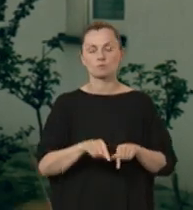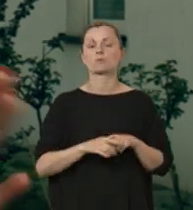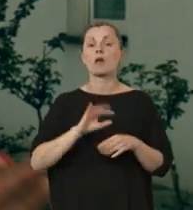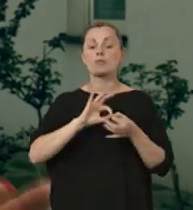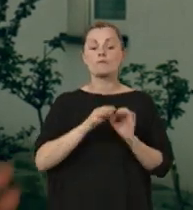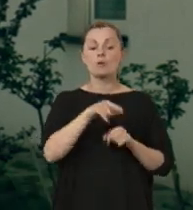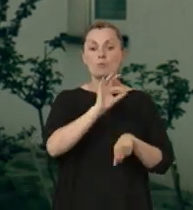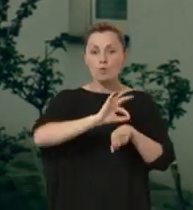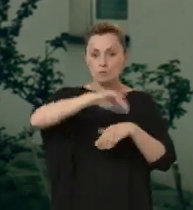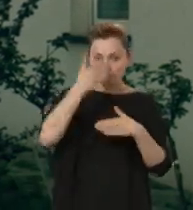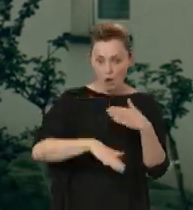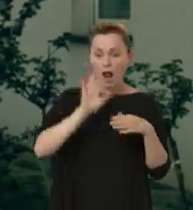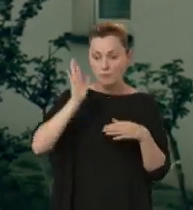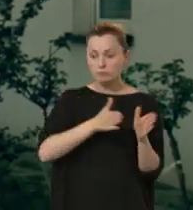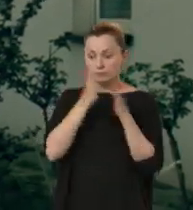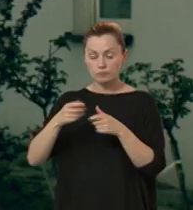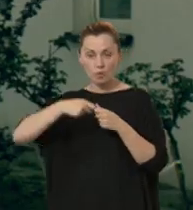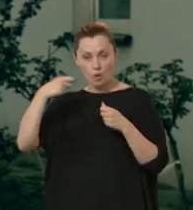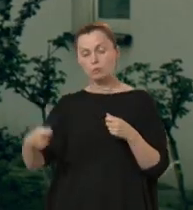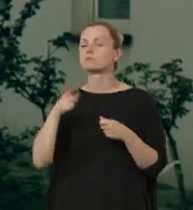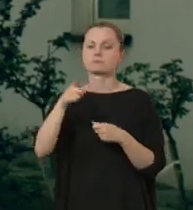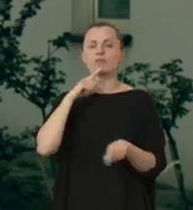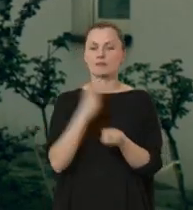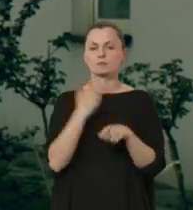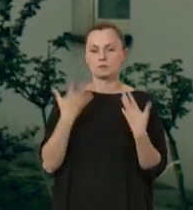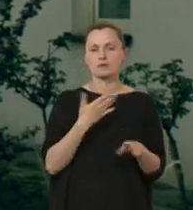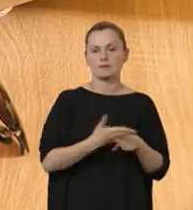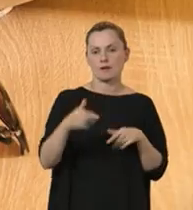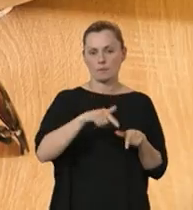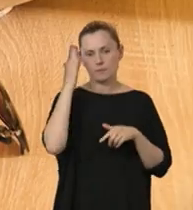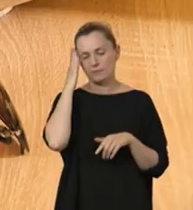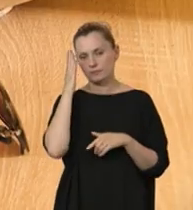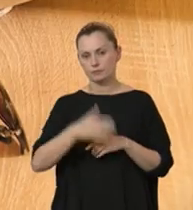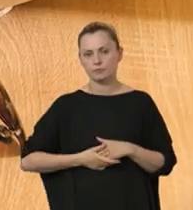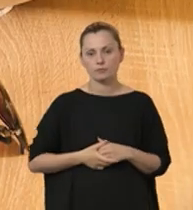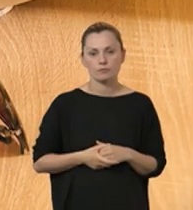zakończy się już projekt, a będzie kontynuacja, deklaruje zamieszkanie.